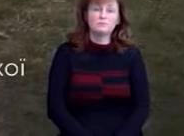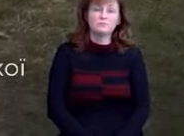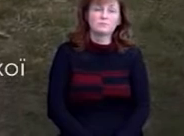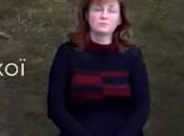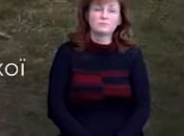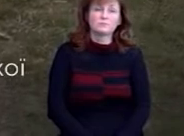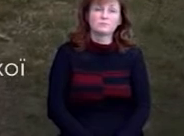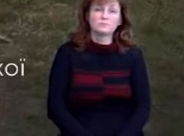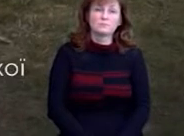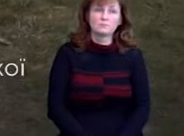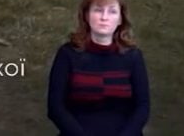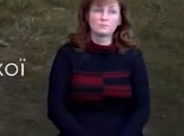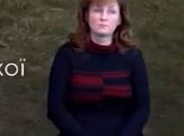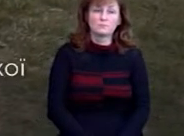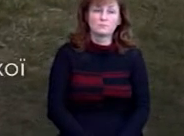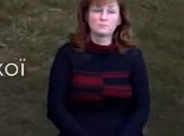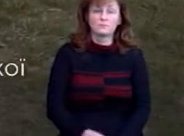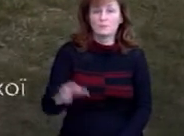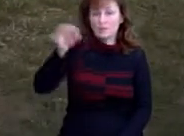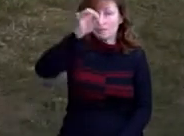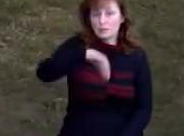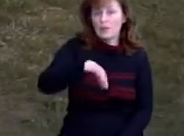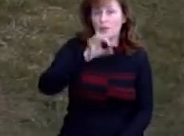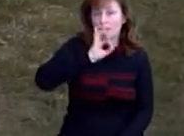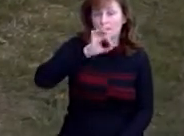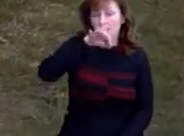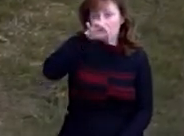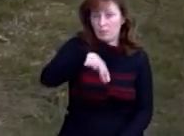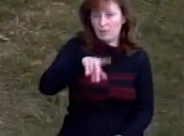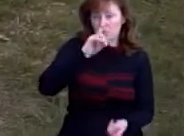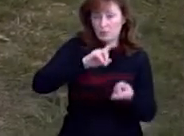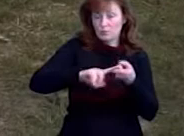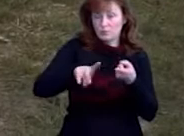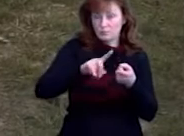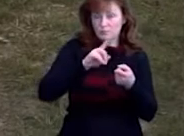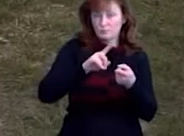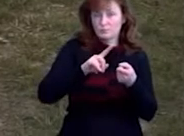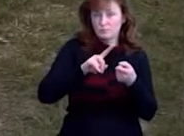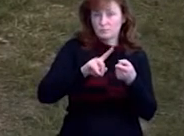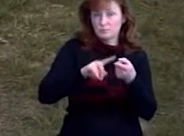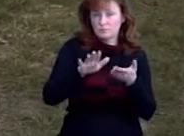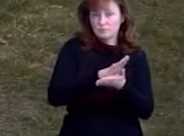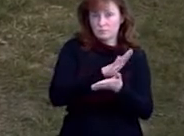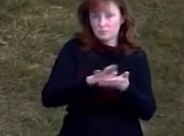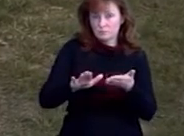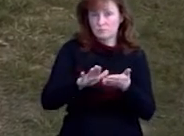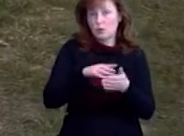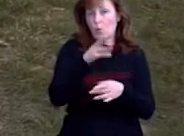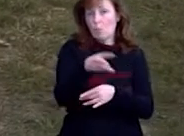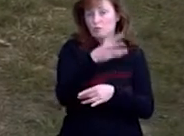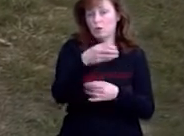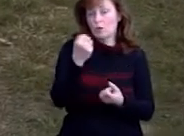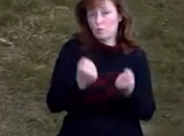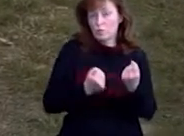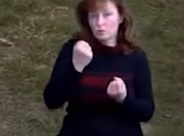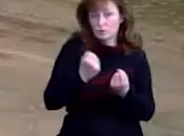Розбавляємо таблетки жавель флейт і додаємо воду. Зараз будемо засипати в пожежну машину і обробити